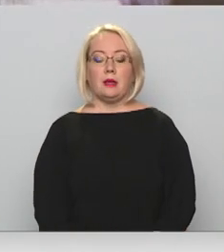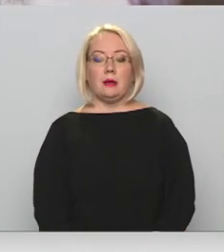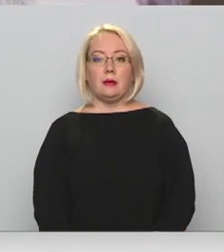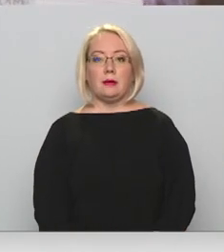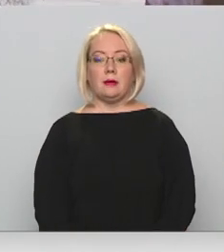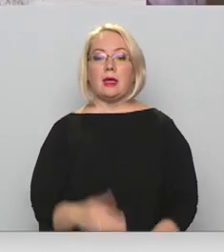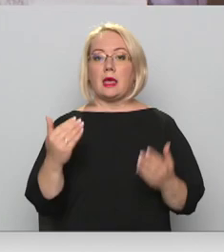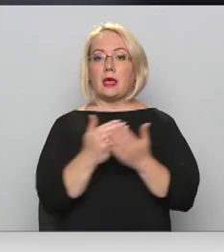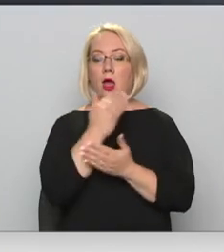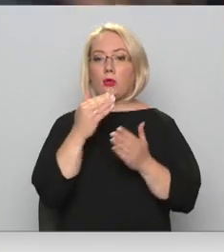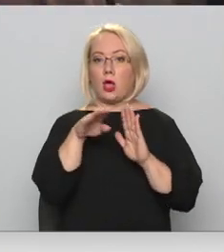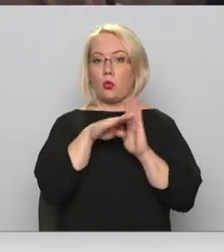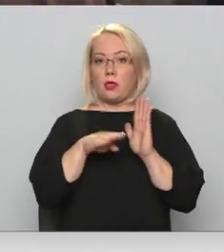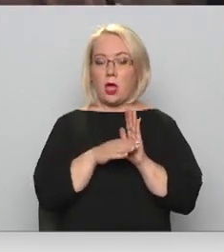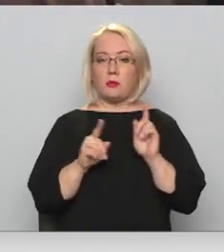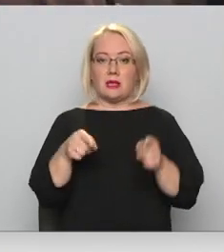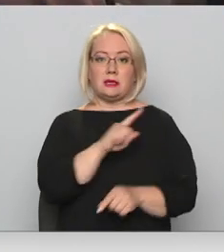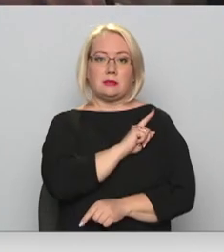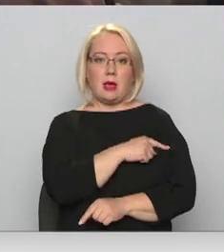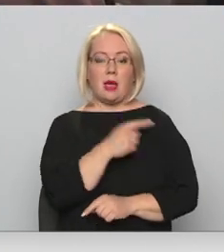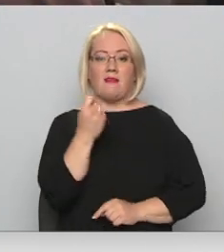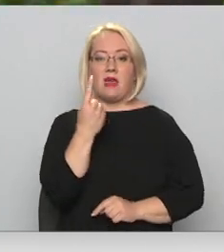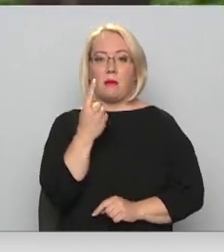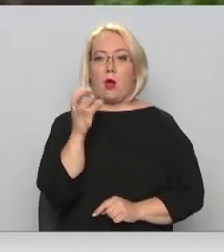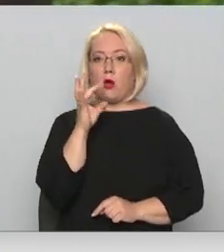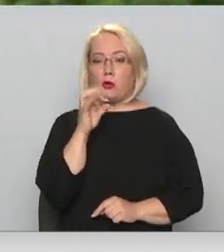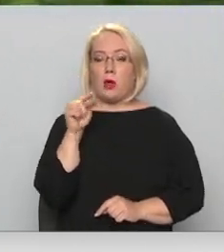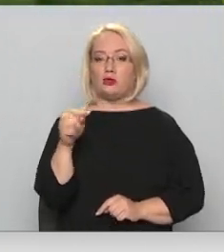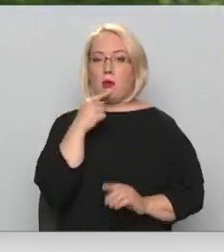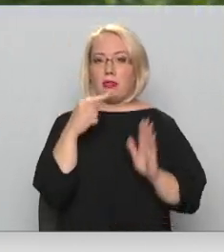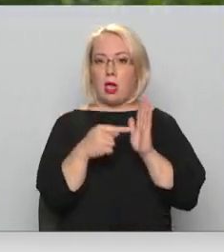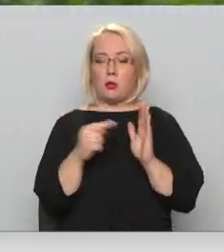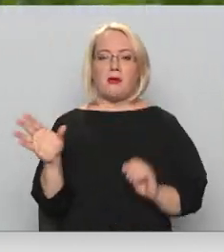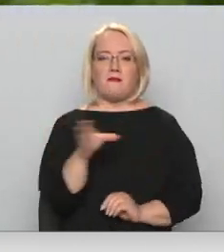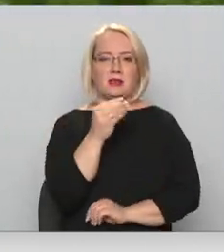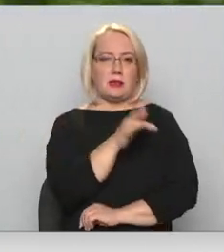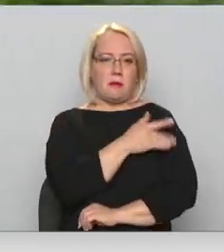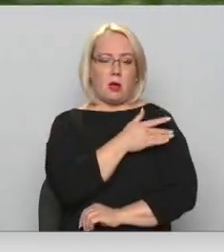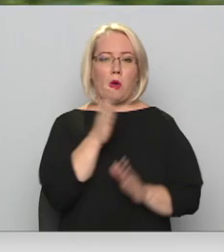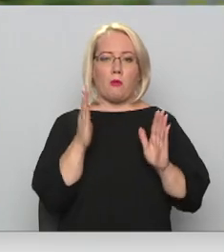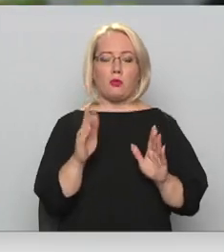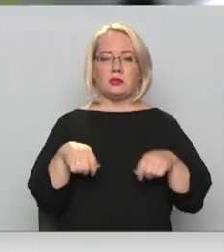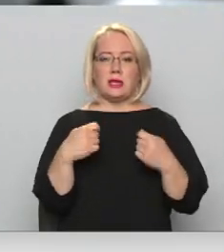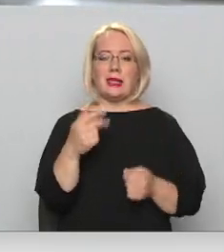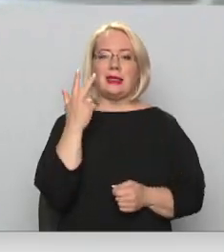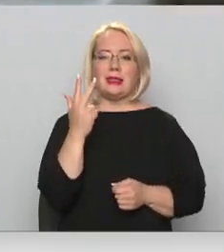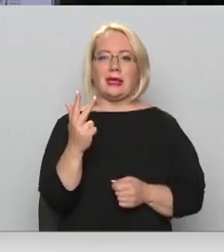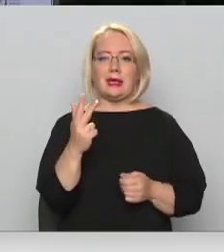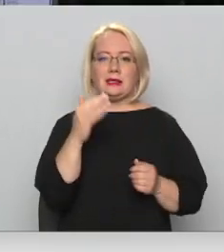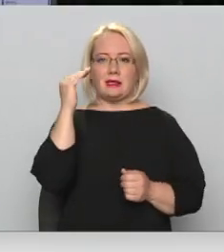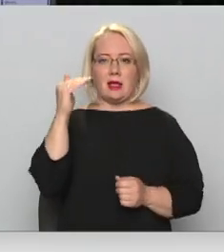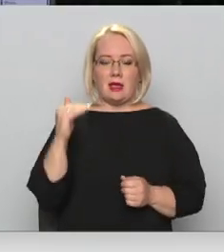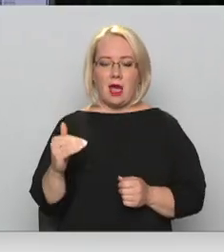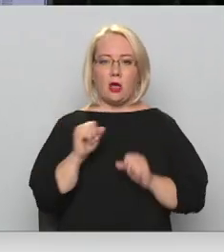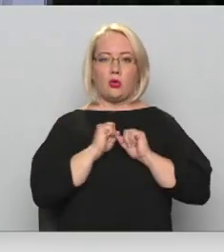Jaunie noteikumi stāsies spēkā 11. oktobrī. Ar šo datumu visi pakalpojumi tiks sniegti trijos režīmos – drošajā,